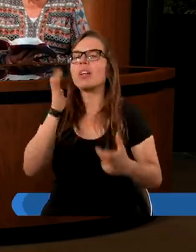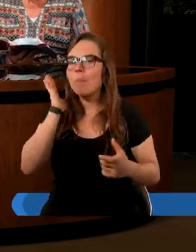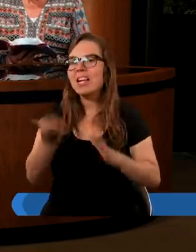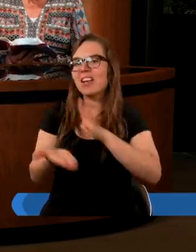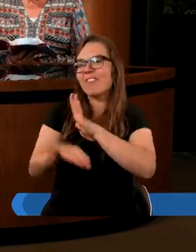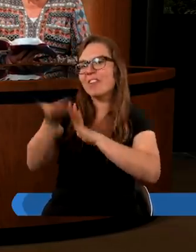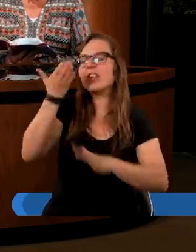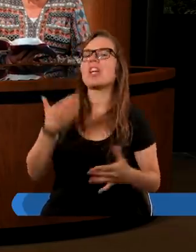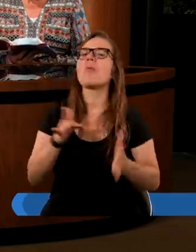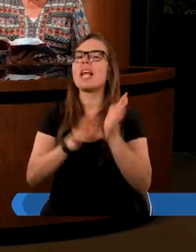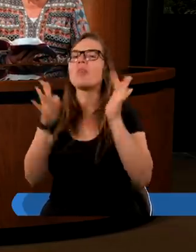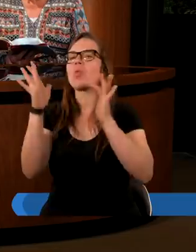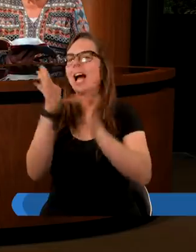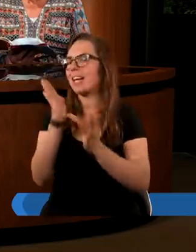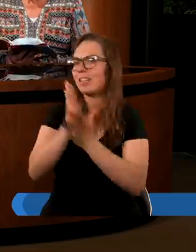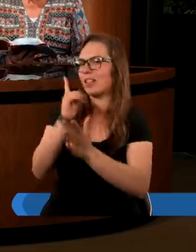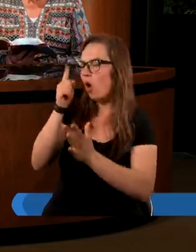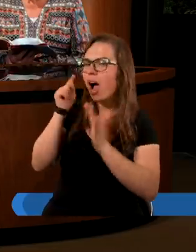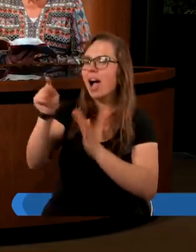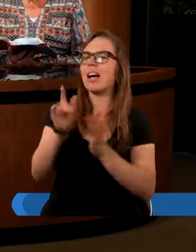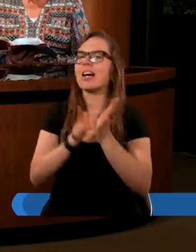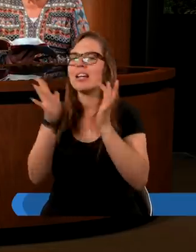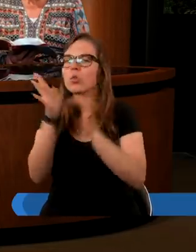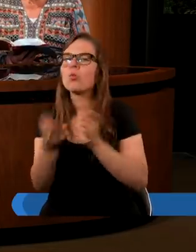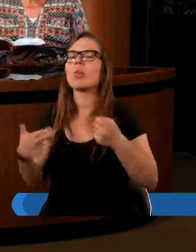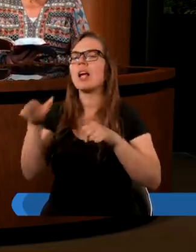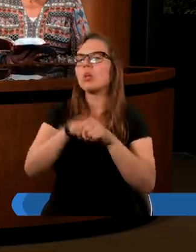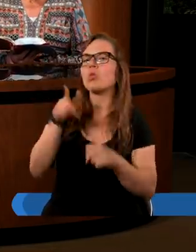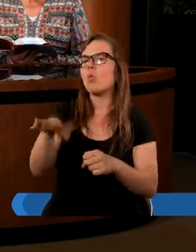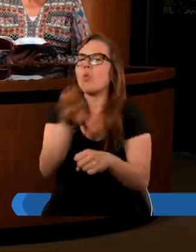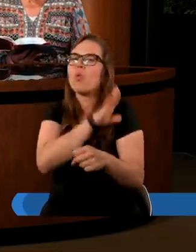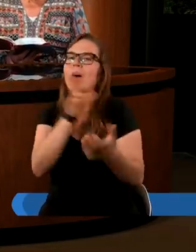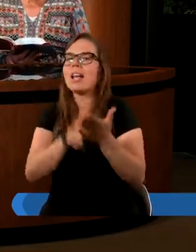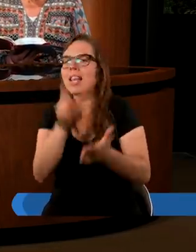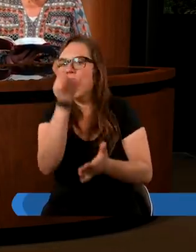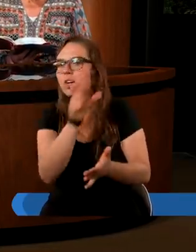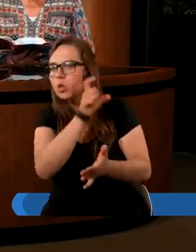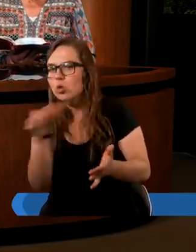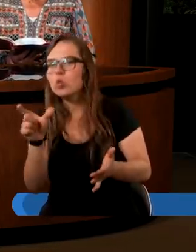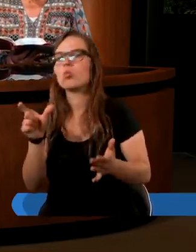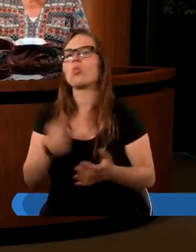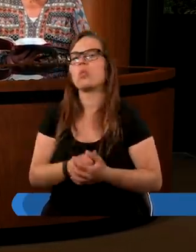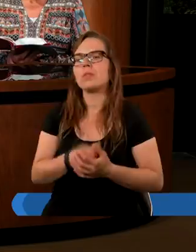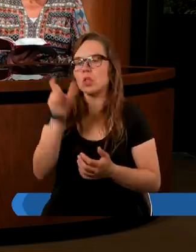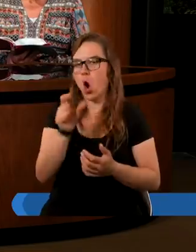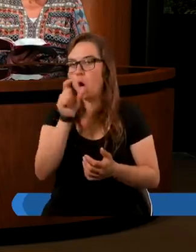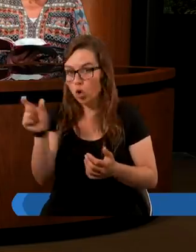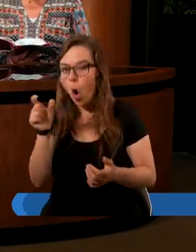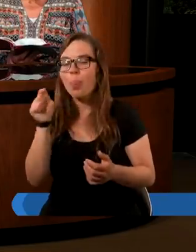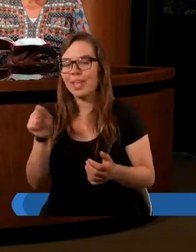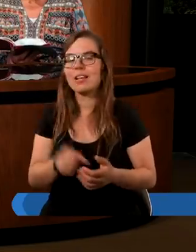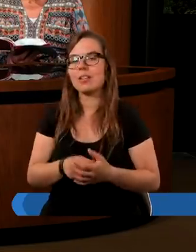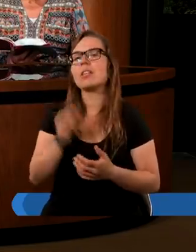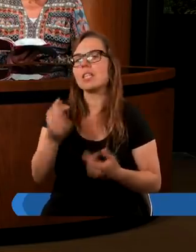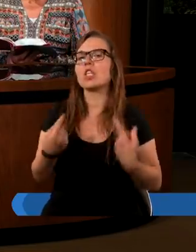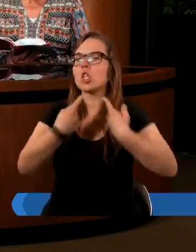wywyższał Jezusa Chrystusa, tego Chrystusa, który umarł na krzyżu Golgoty